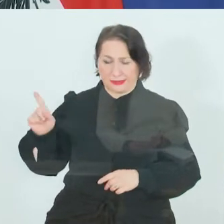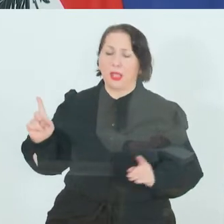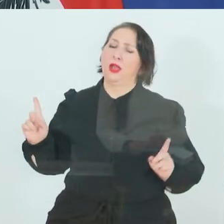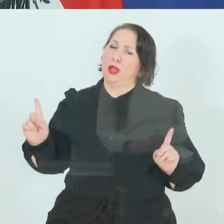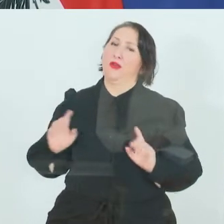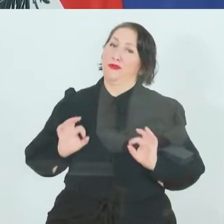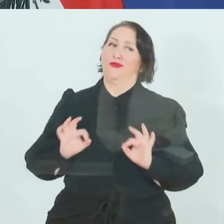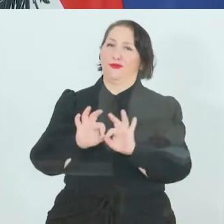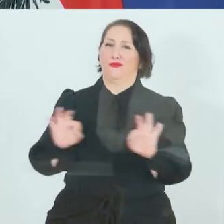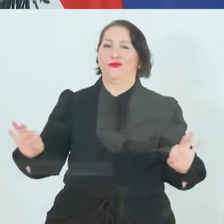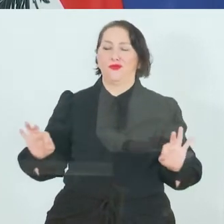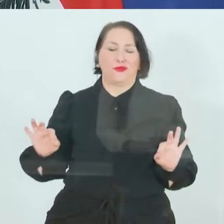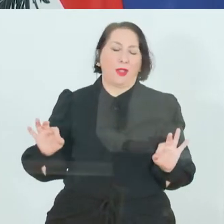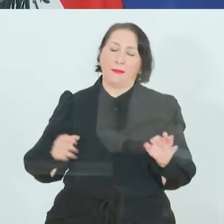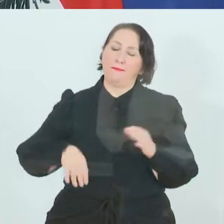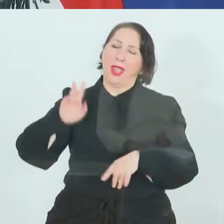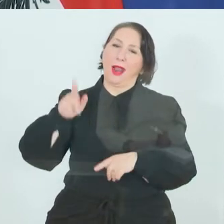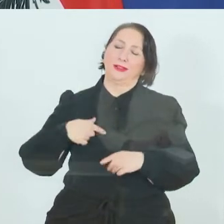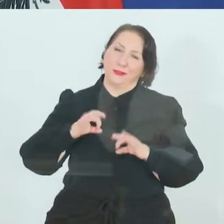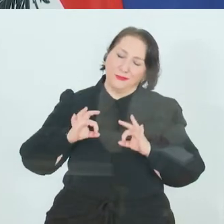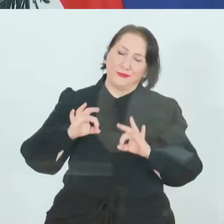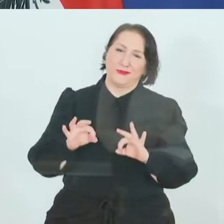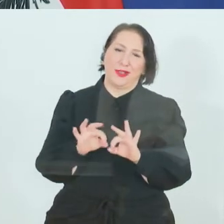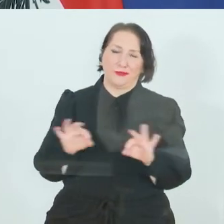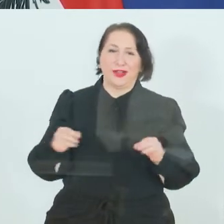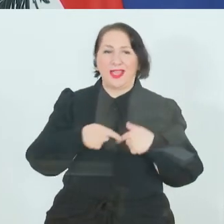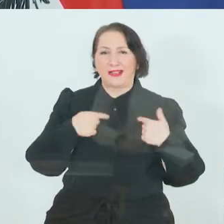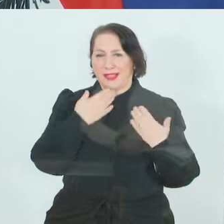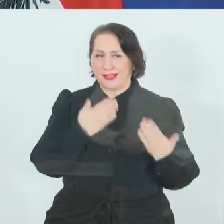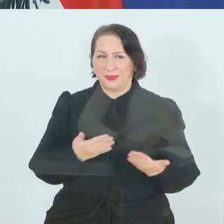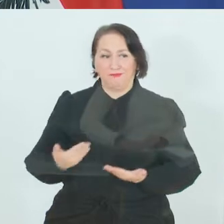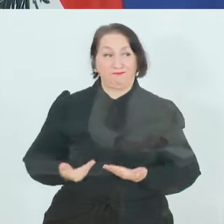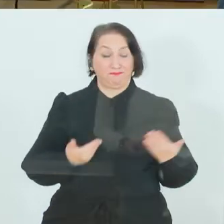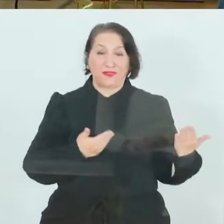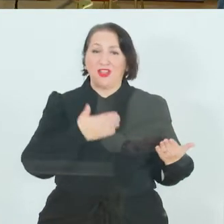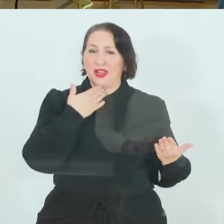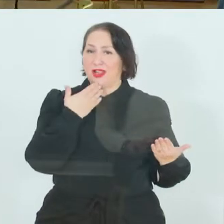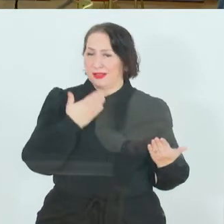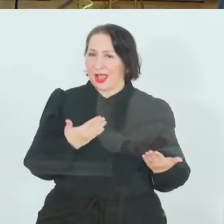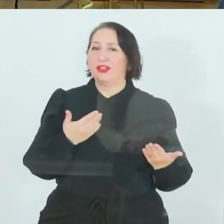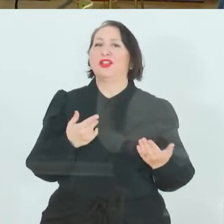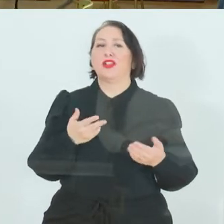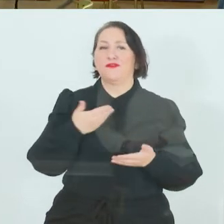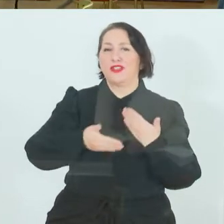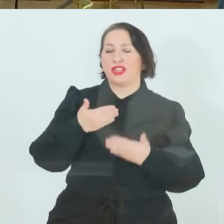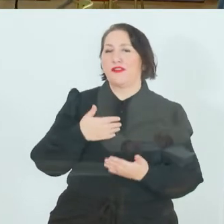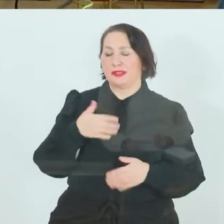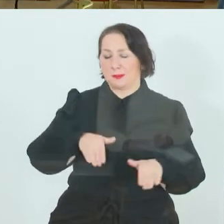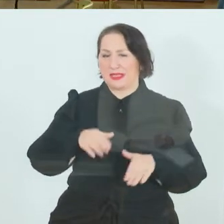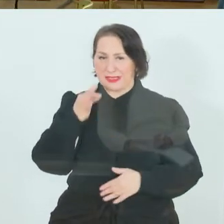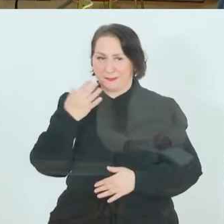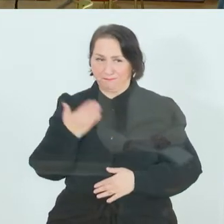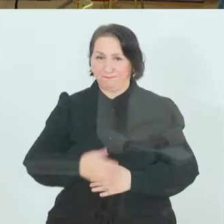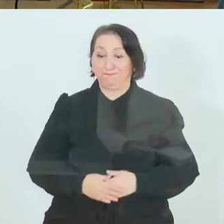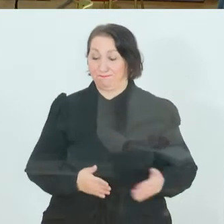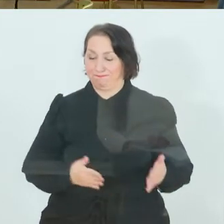da, mehr denn je. Herzlichen Dank. Vielen Dank, Frau Wirtschaftsministerin, bitte. Ja, herzlichen Dank, sehr geehrte Damen